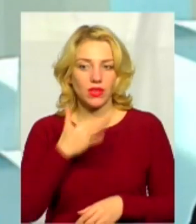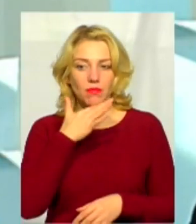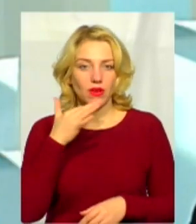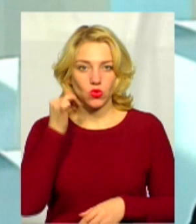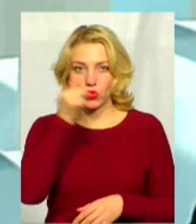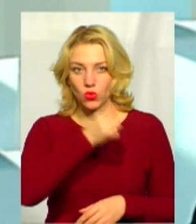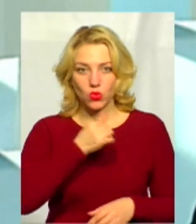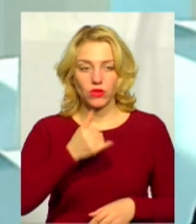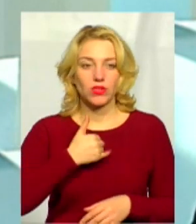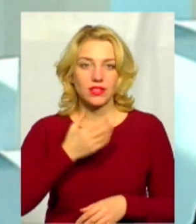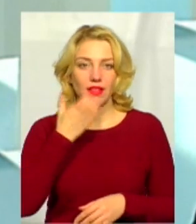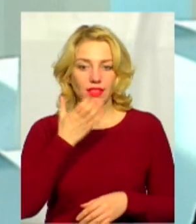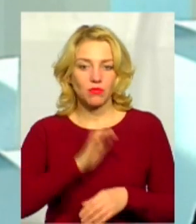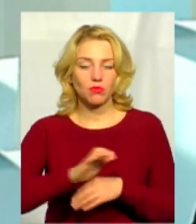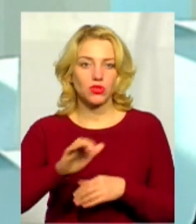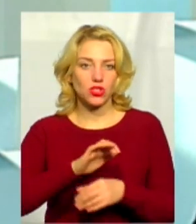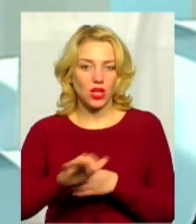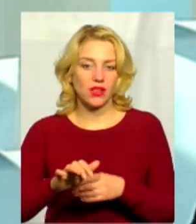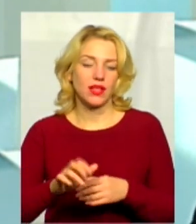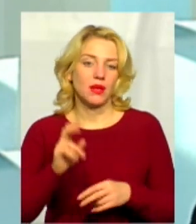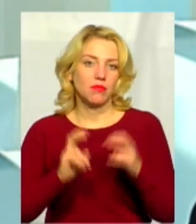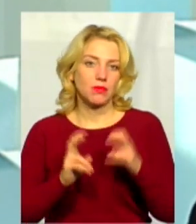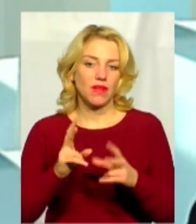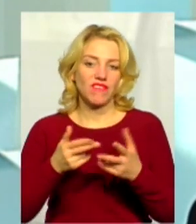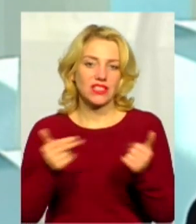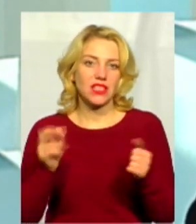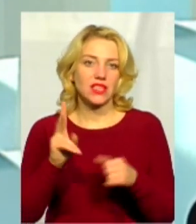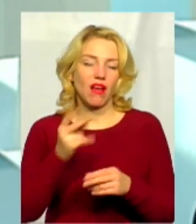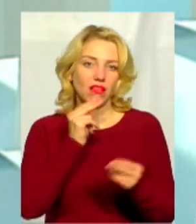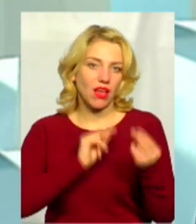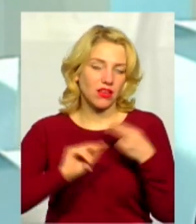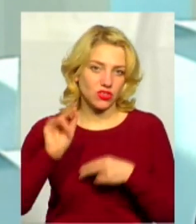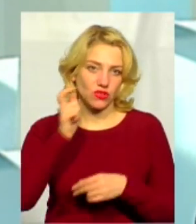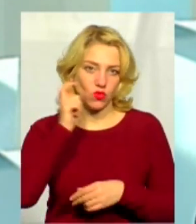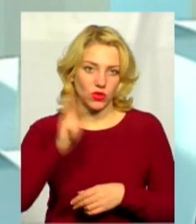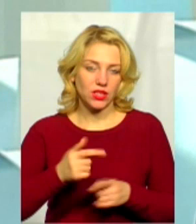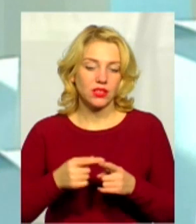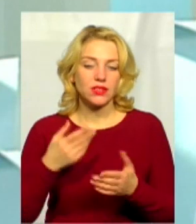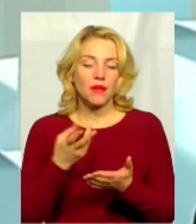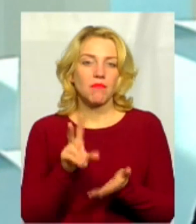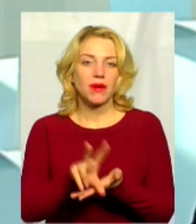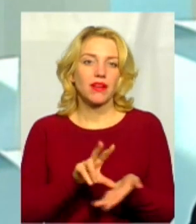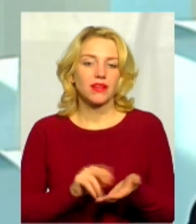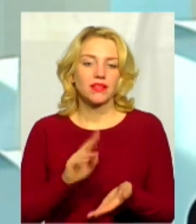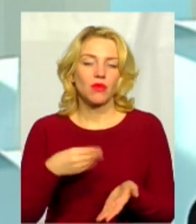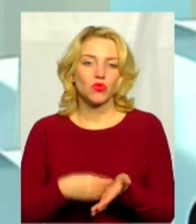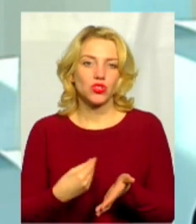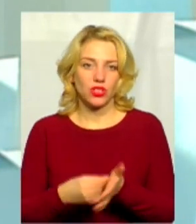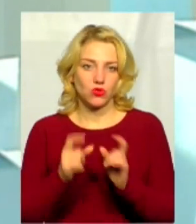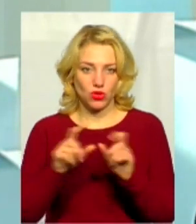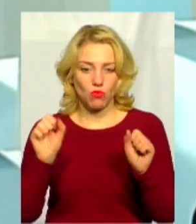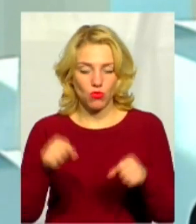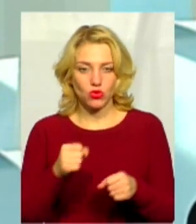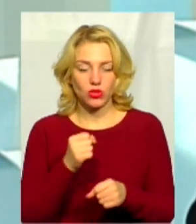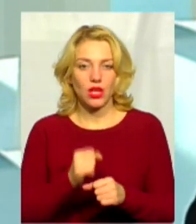наше теплопостачальне підприємство визнається один з кращих в Україні. Тобто, це приклад, як бюджетні установи можуть рухати в цьому напрямку,